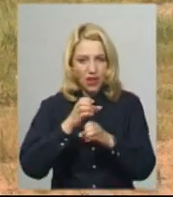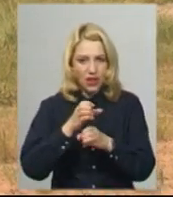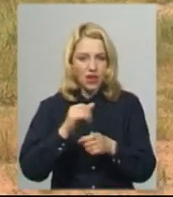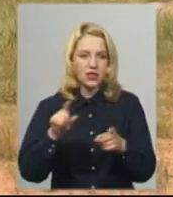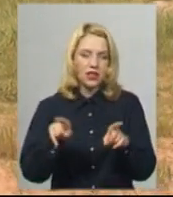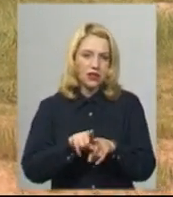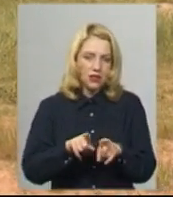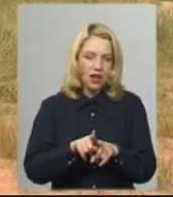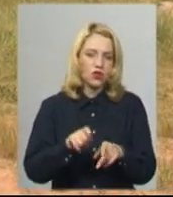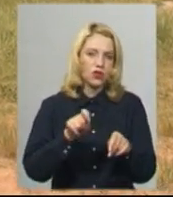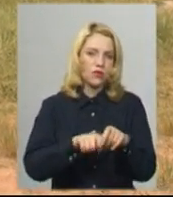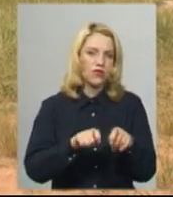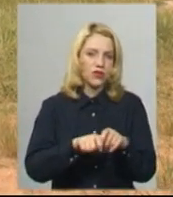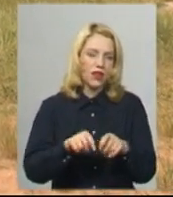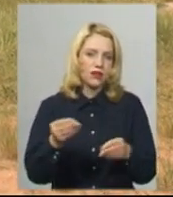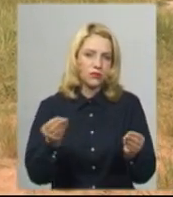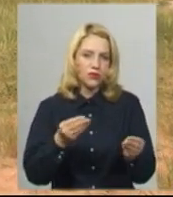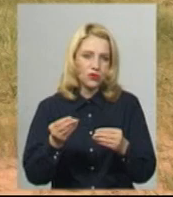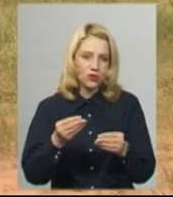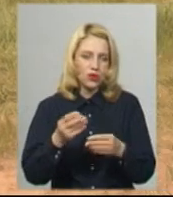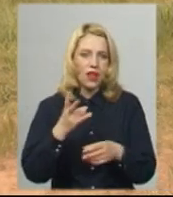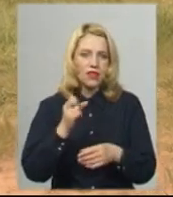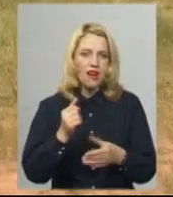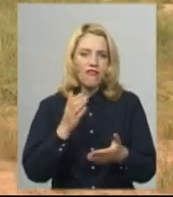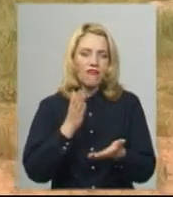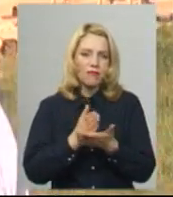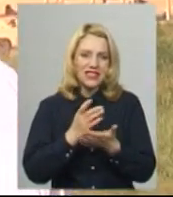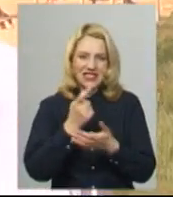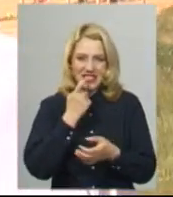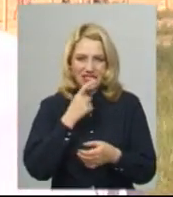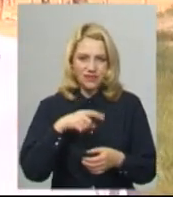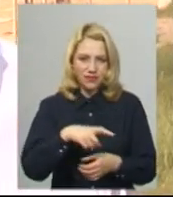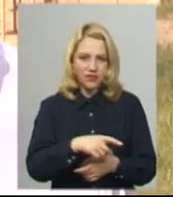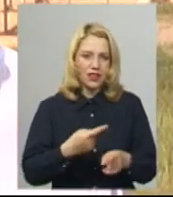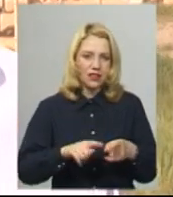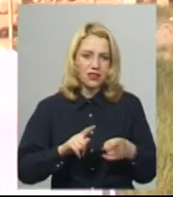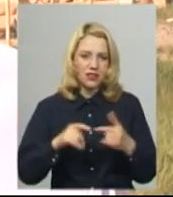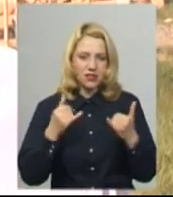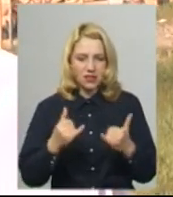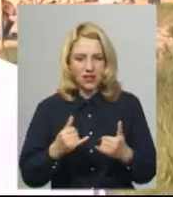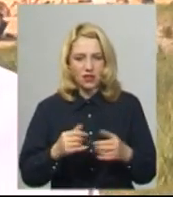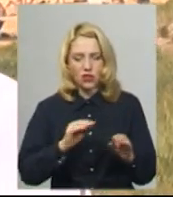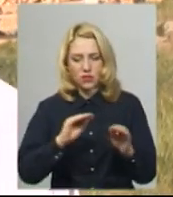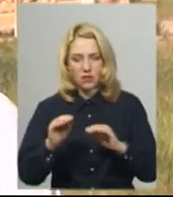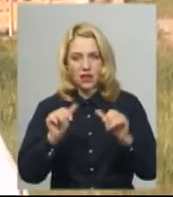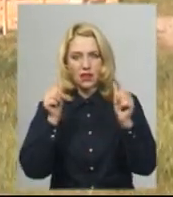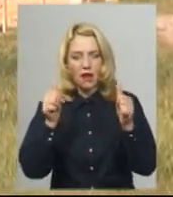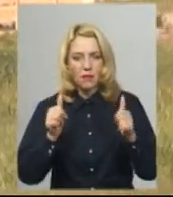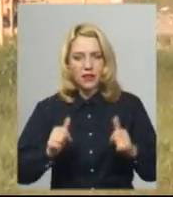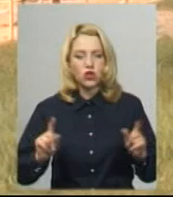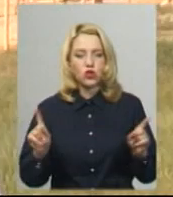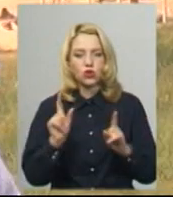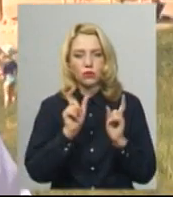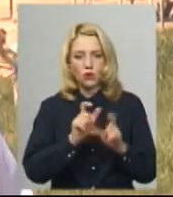піску на вміст яєць. Все в нормі. Розмістимо тут пару табличок, щоб люди